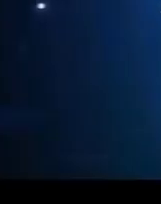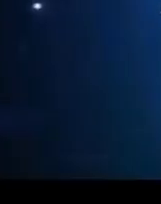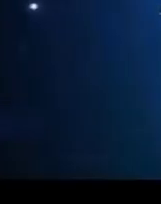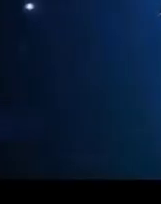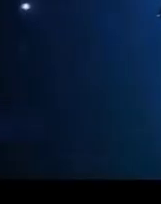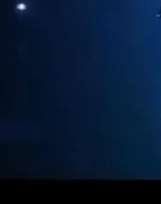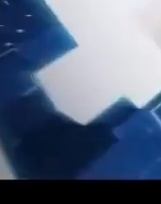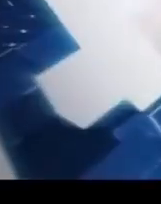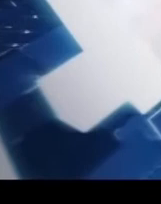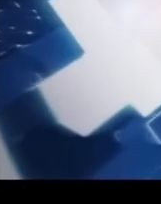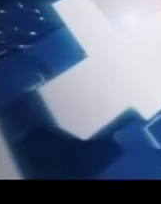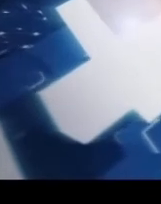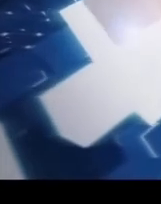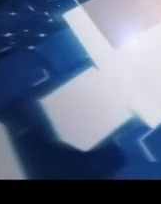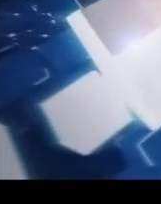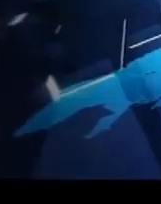Дякую. Дякую. Дякую.